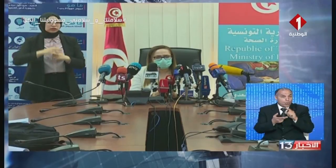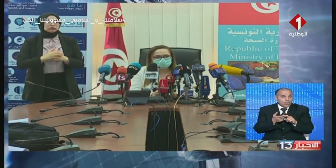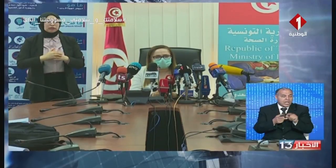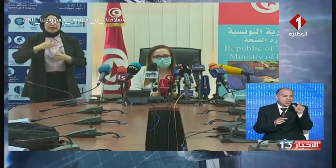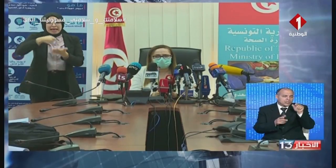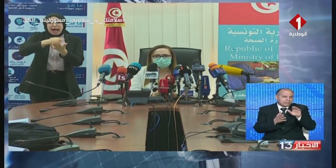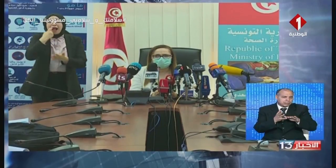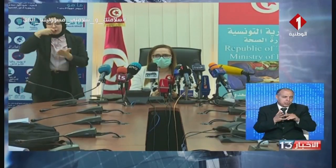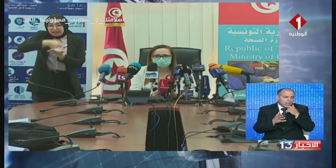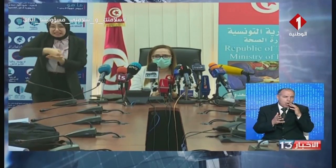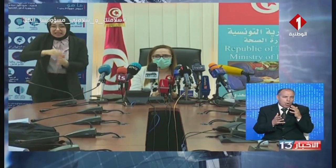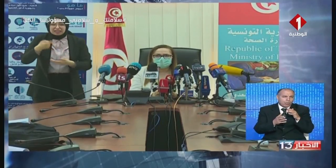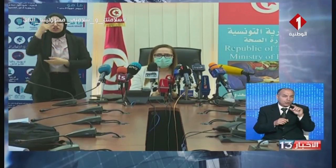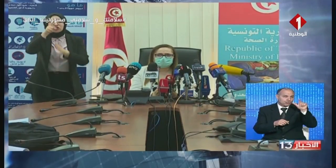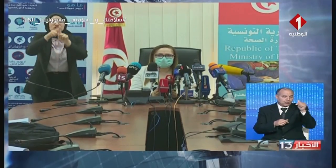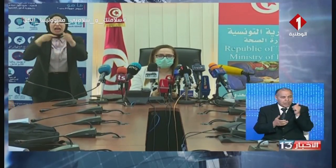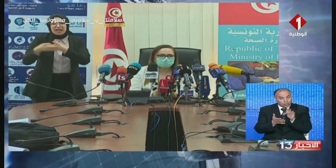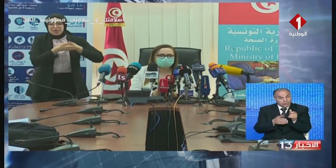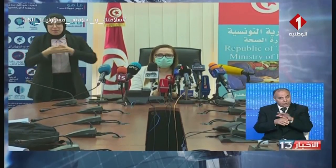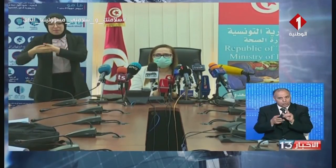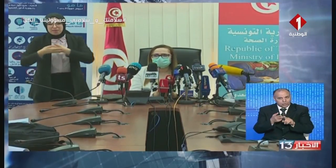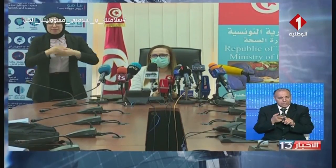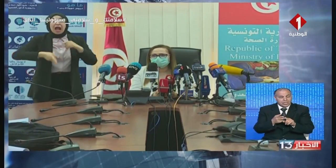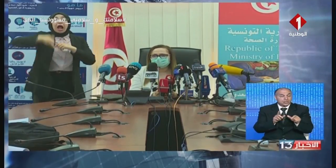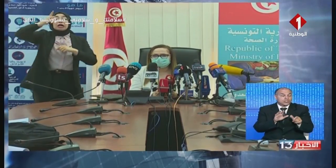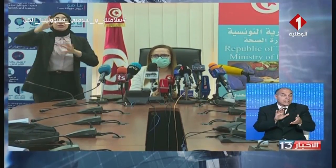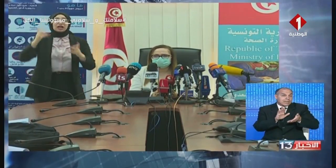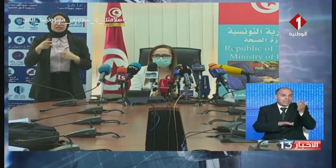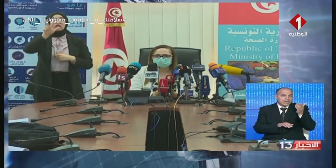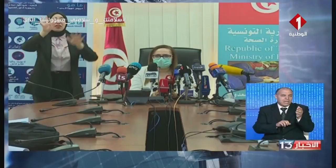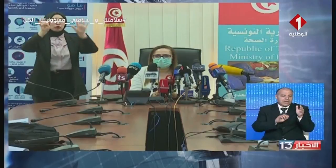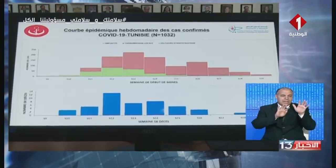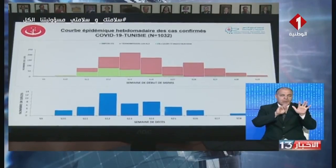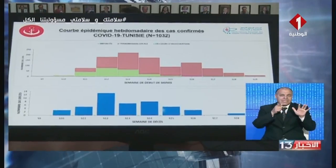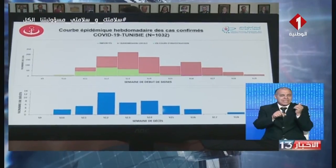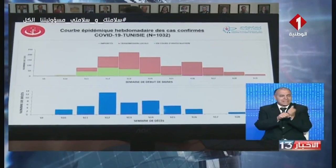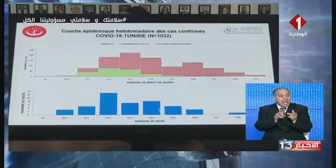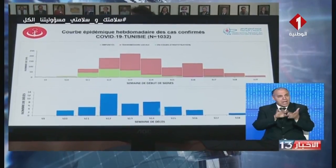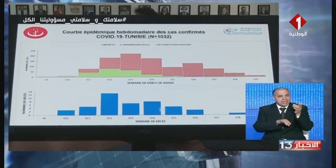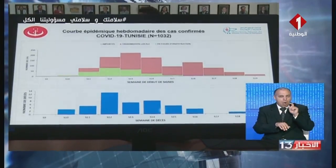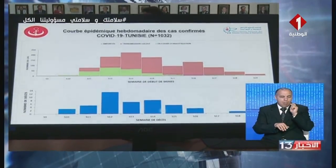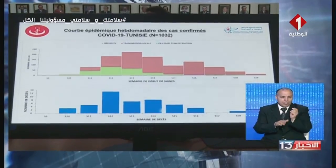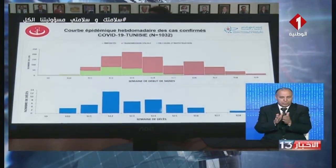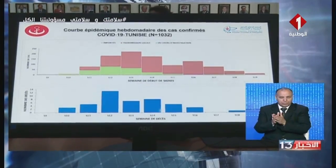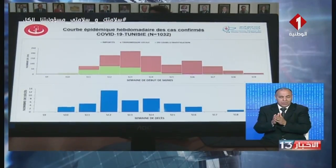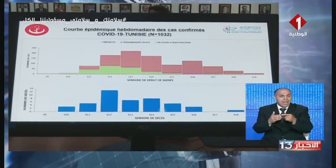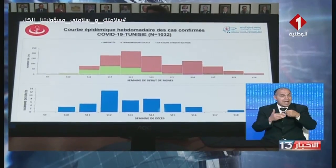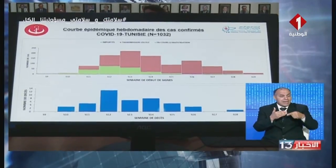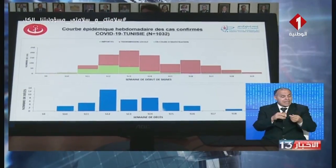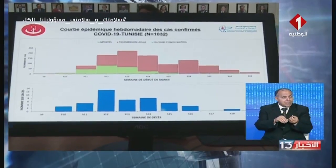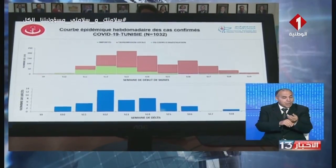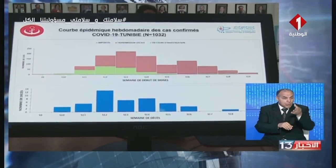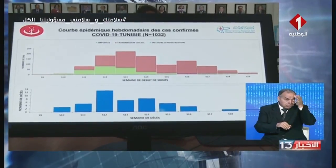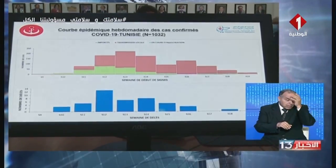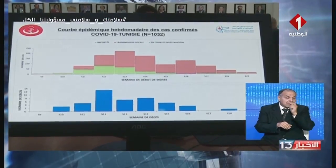شخص كان عمره شهر والأكثر شخص عمره 93 سنة وفي ذل نقص المعطيات